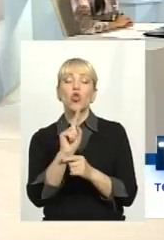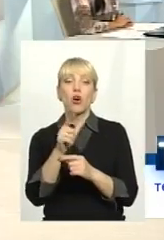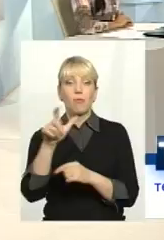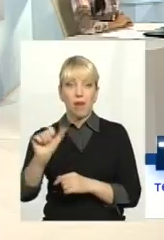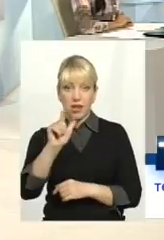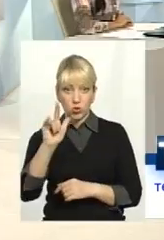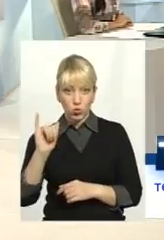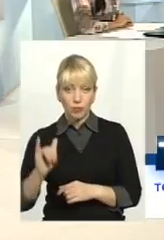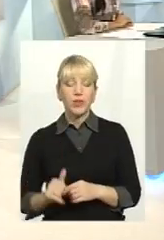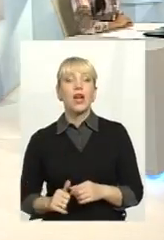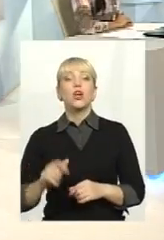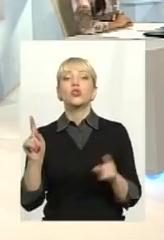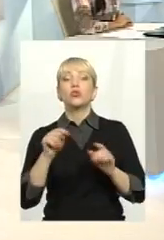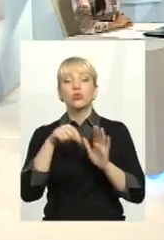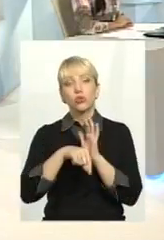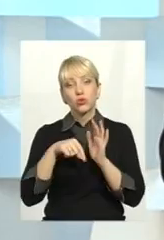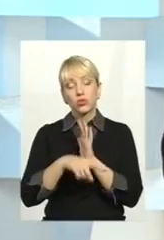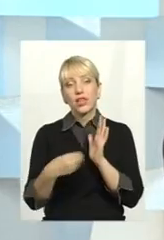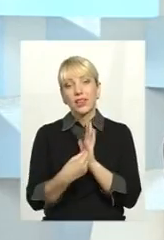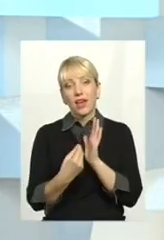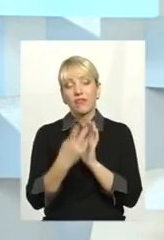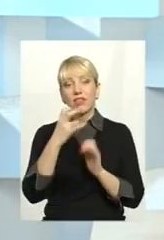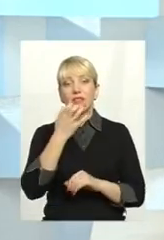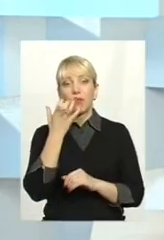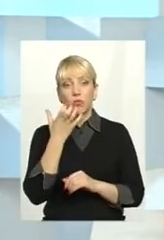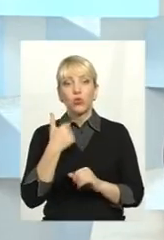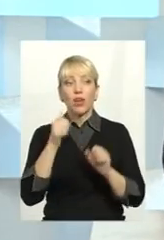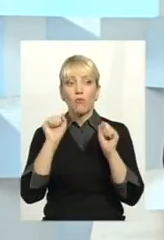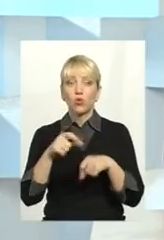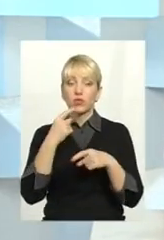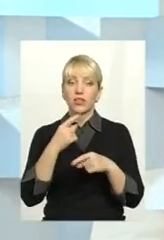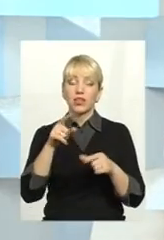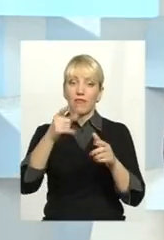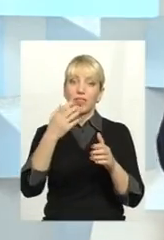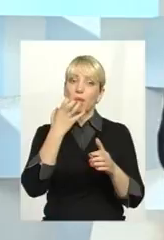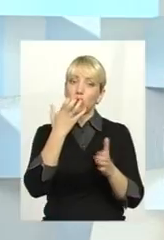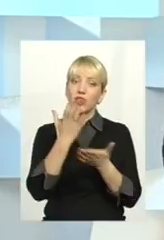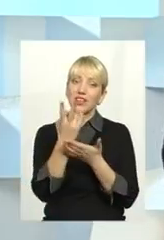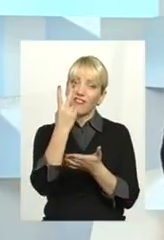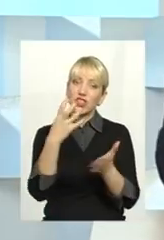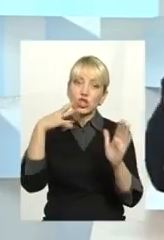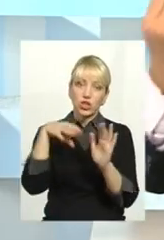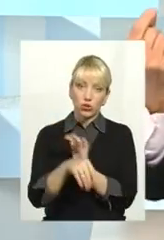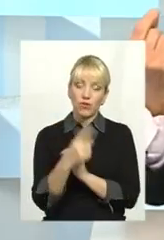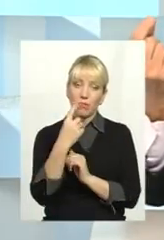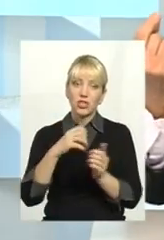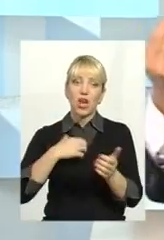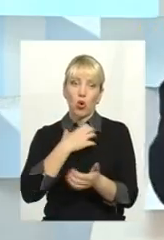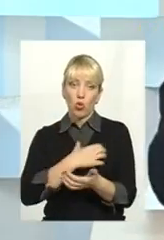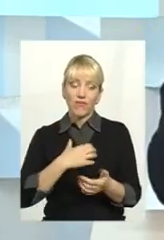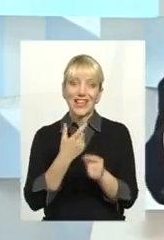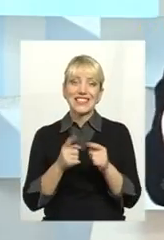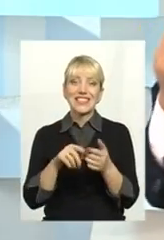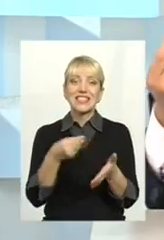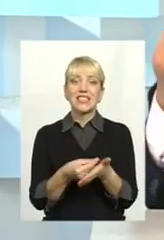Що стосується тарифу на тепло, я можу сказати одне. В нього є дві складові. Перша і головна – це ціна на газ.